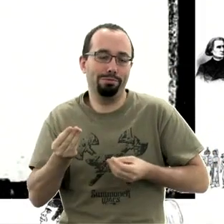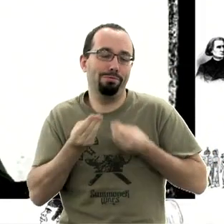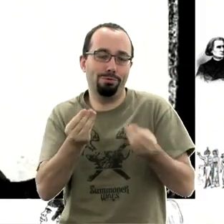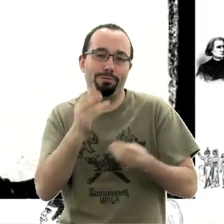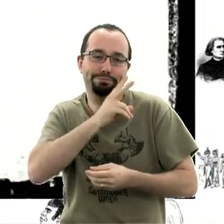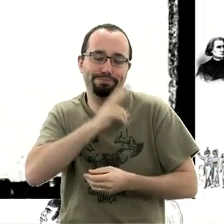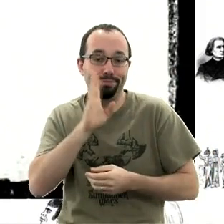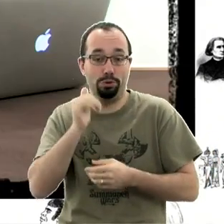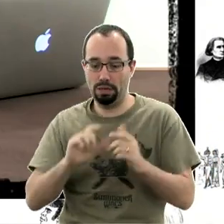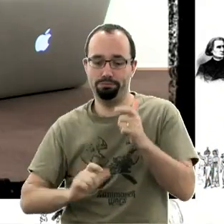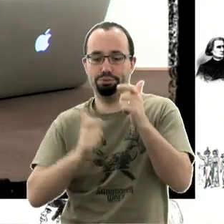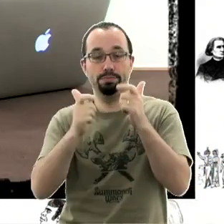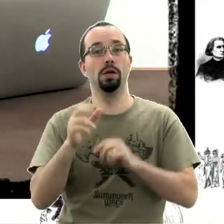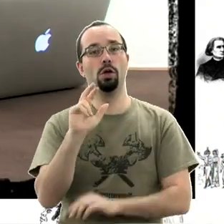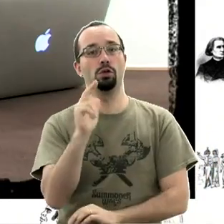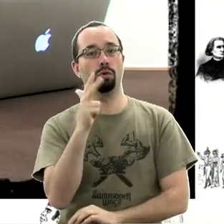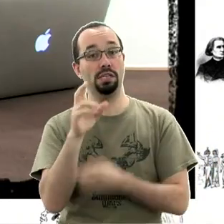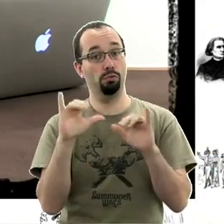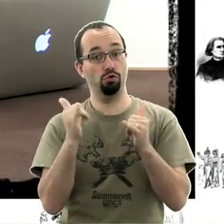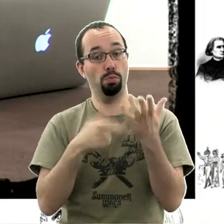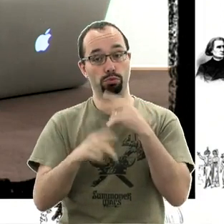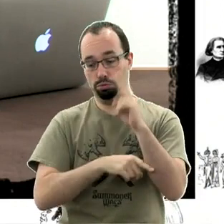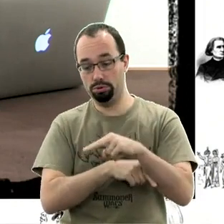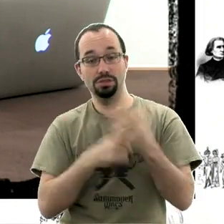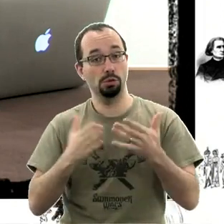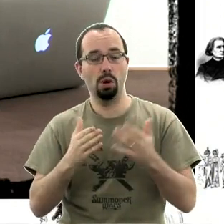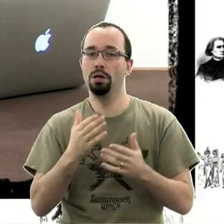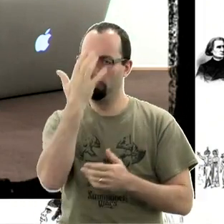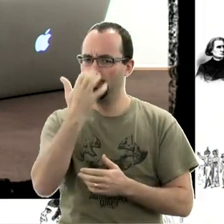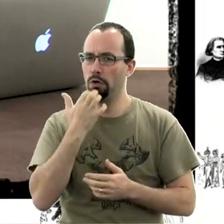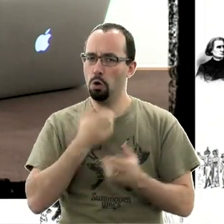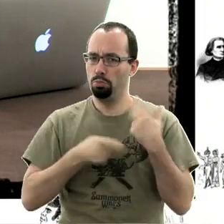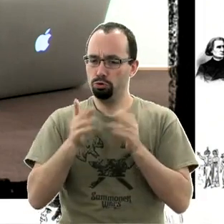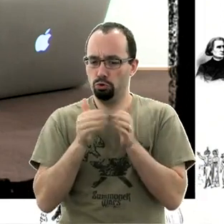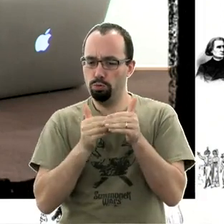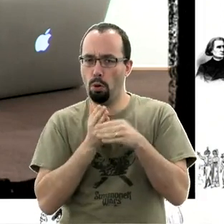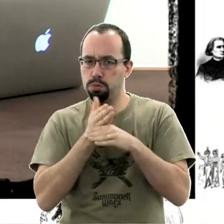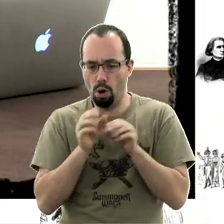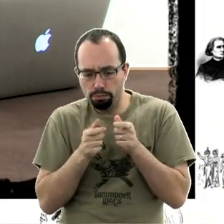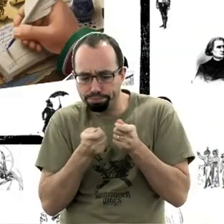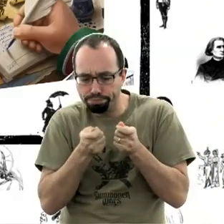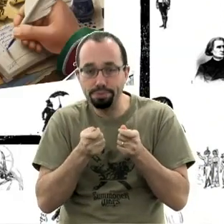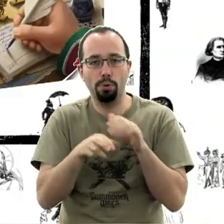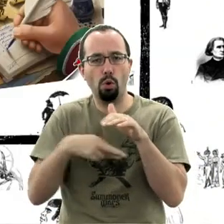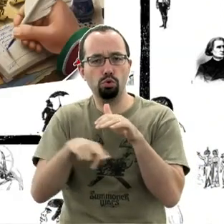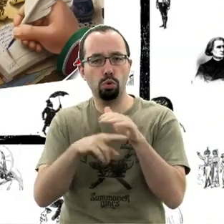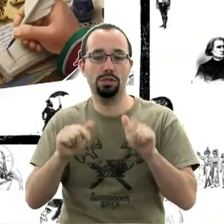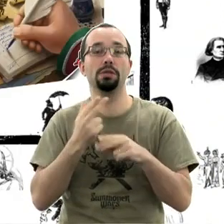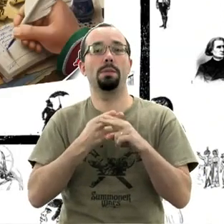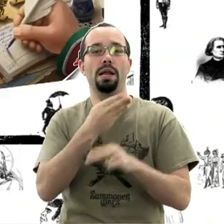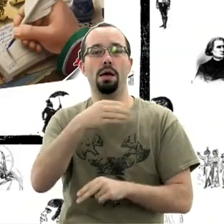Le troisième jeu le plus consulté du mois, c'est un jeu un peu sérieux avec des ressources, cubes en bois, un truc comme moi, je les aime particulièrement. C'est Mombasa,